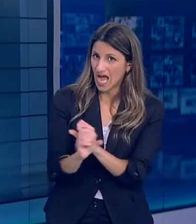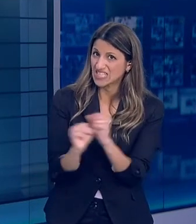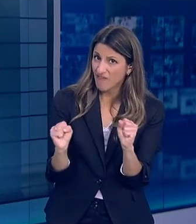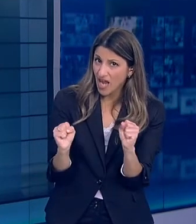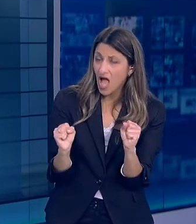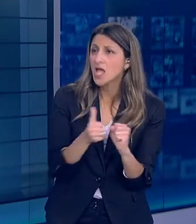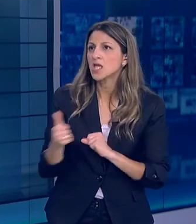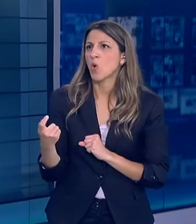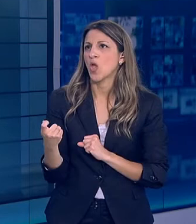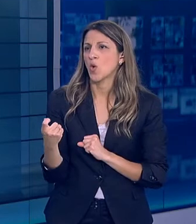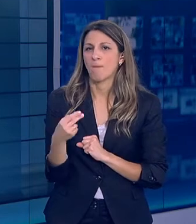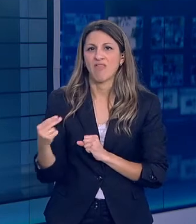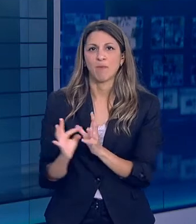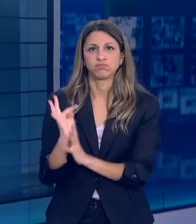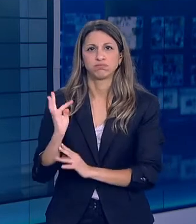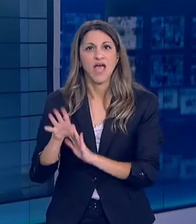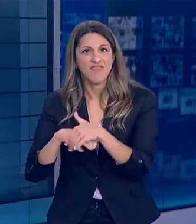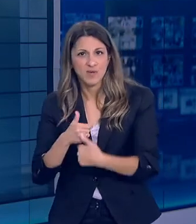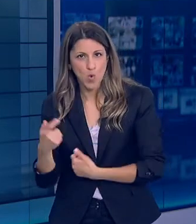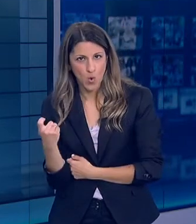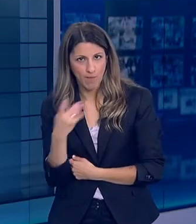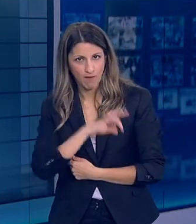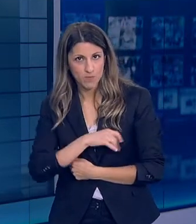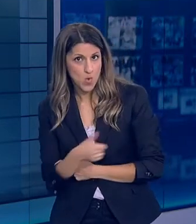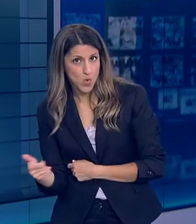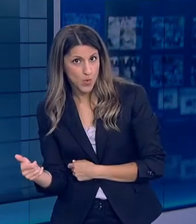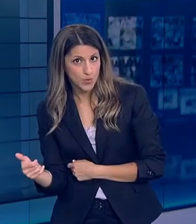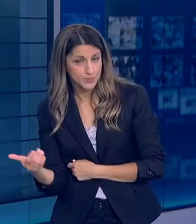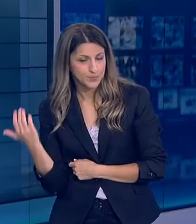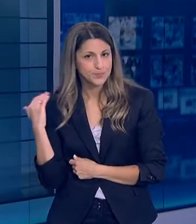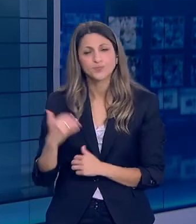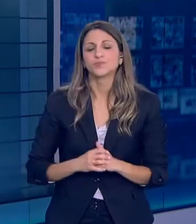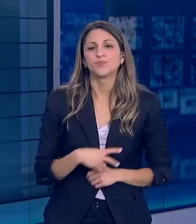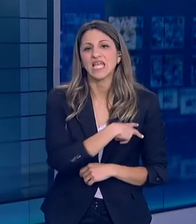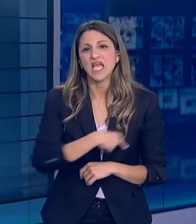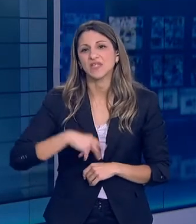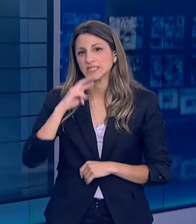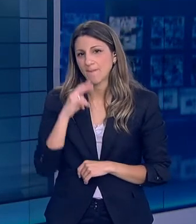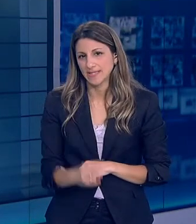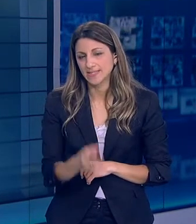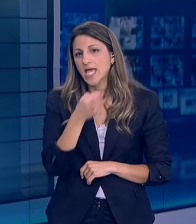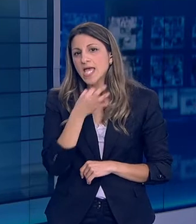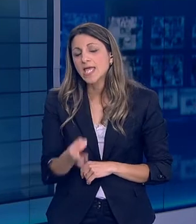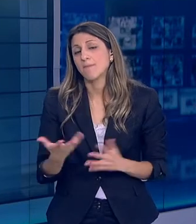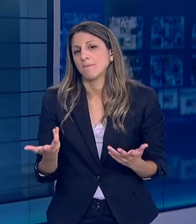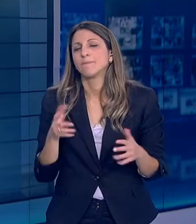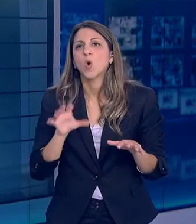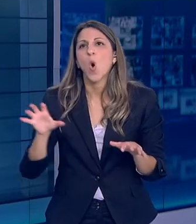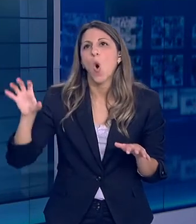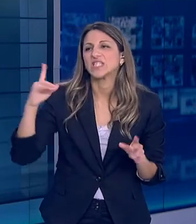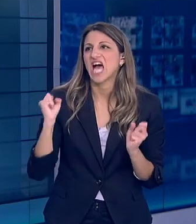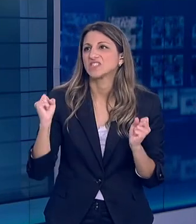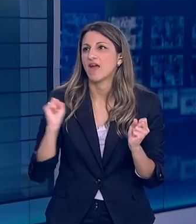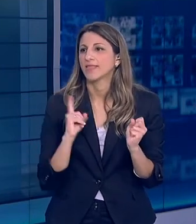Νομίζω ότι απάντησα εν μέρη Στο ερώτημα αυτό Με αυτά που σας είπα προηγουμένως Για τις χώρες και τον ορισμό των χωρών Οι οποίες θα είναι ασφαλές να